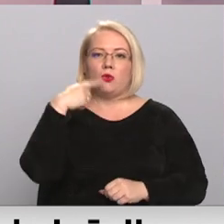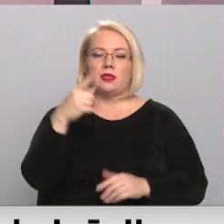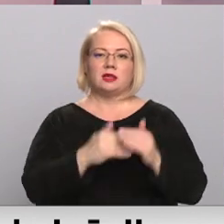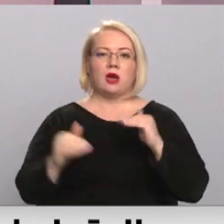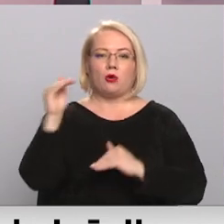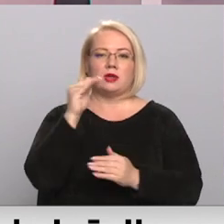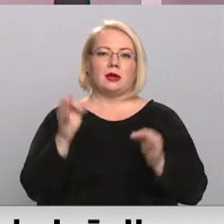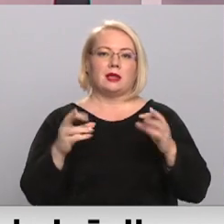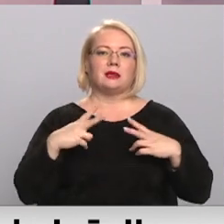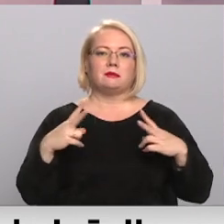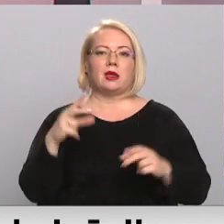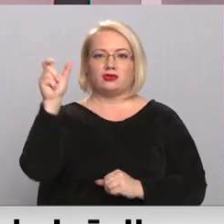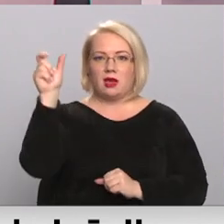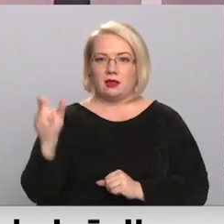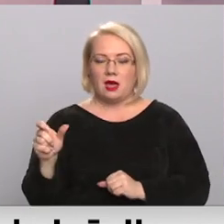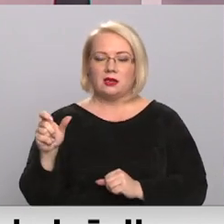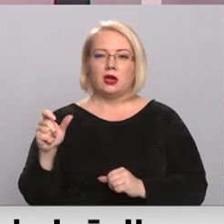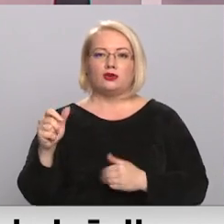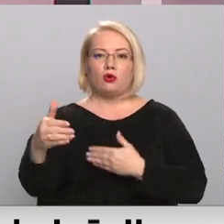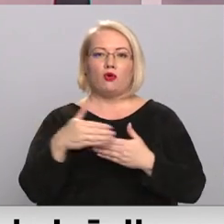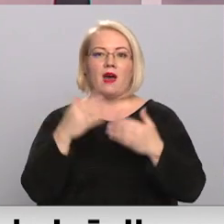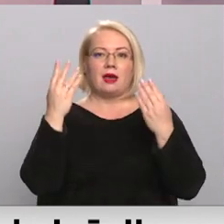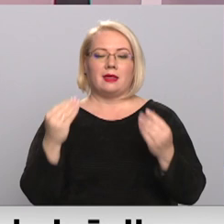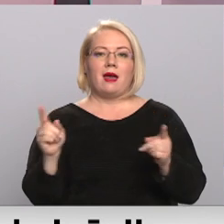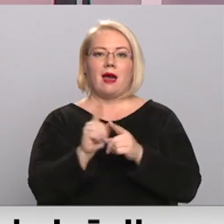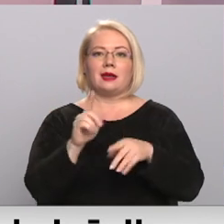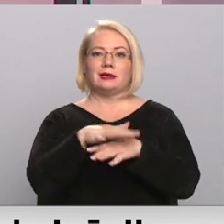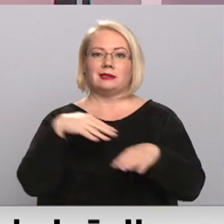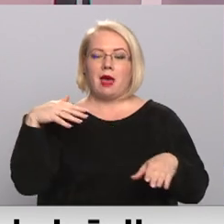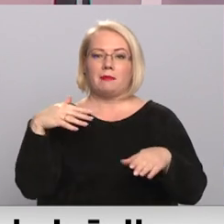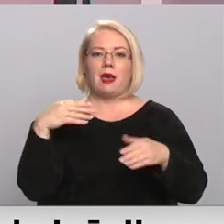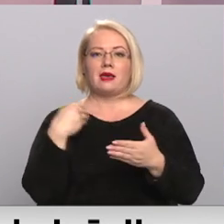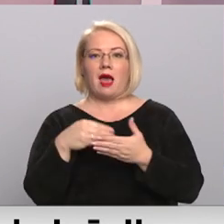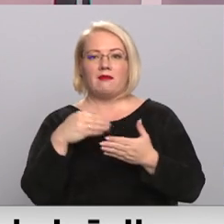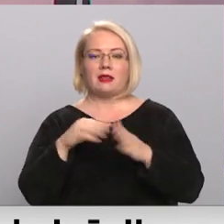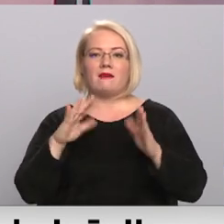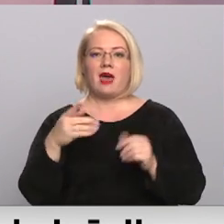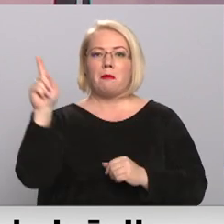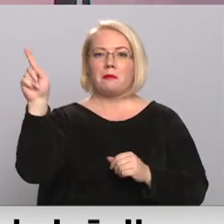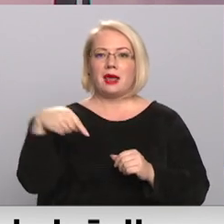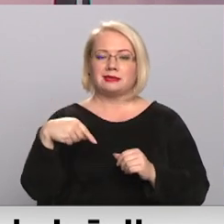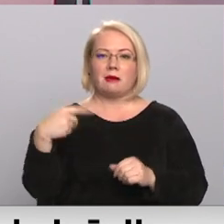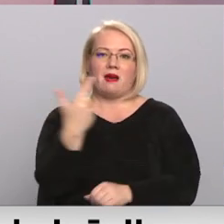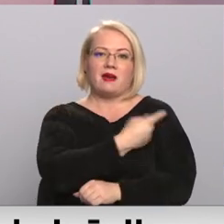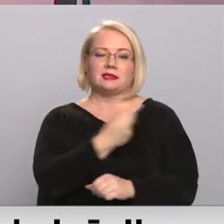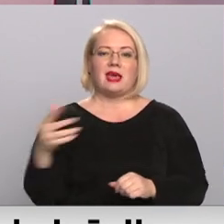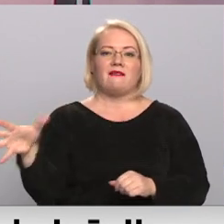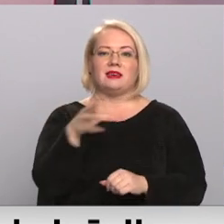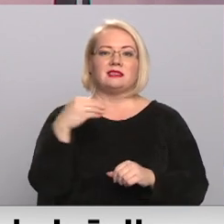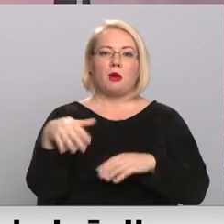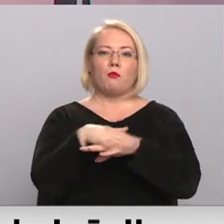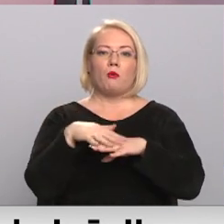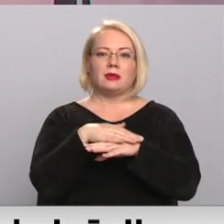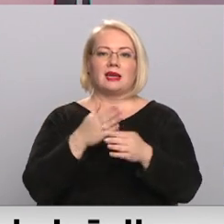priekšsādētājs Aigars Strupiš. Tuvākajās dienās arī saimai būs jāvērtē, vai prasība vakcinēties visiem publiskajā sektorā